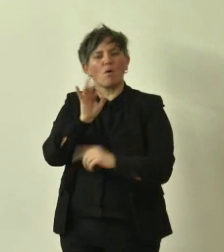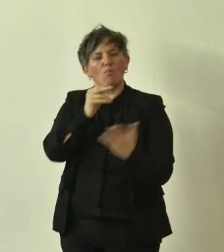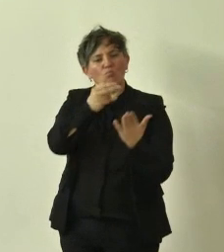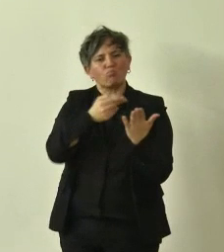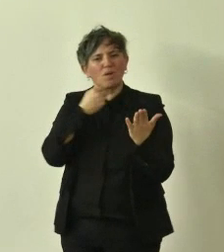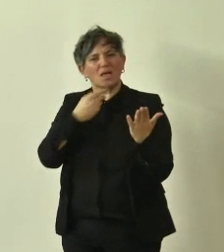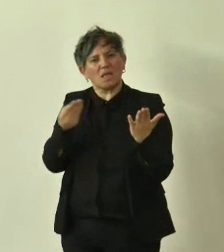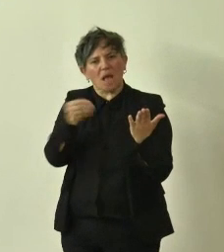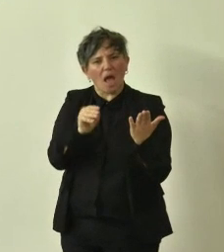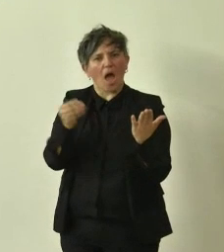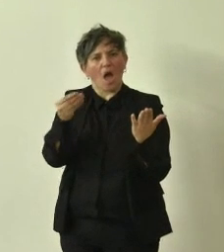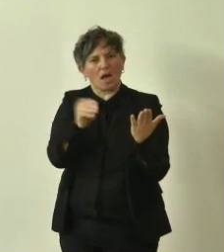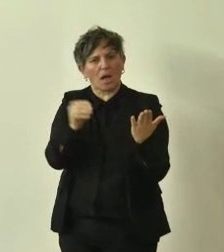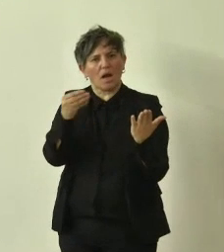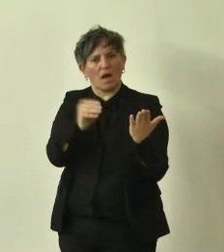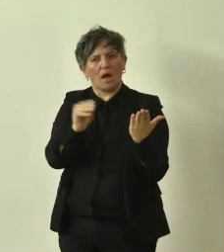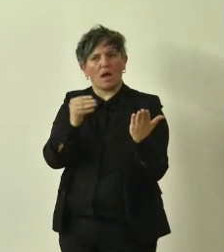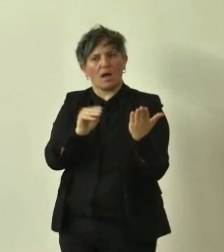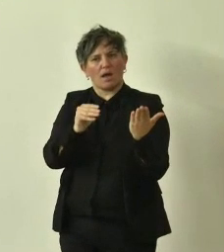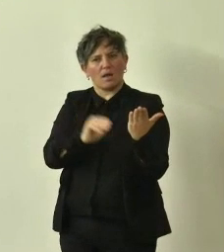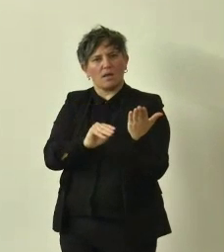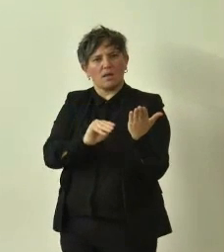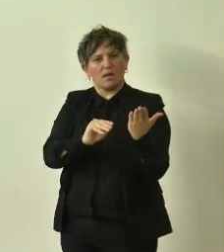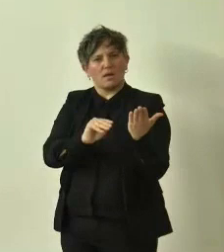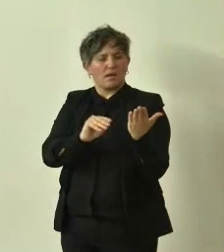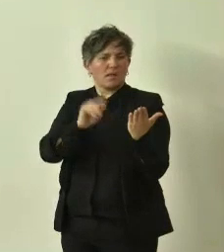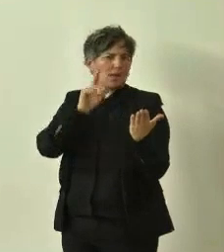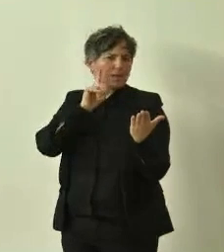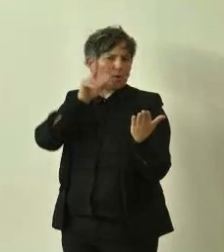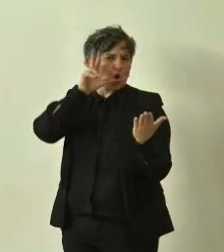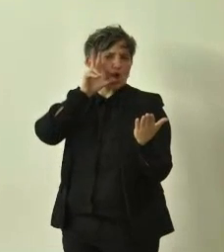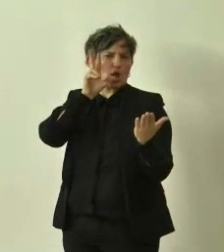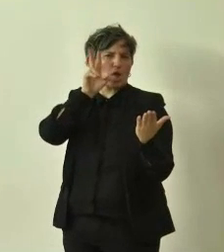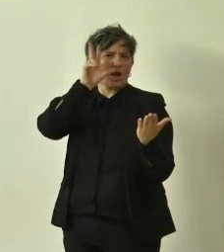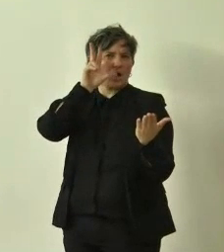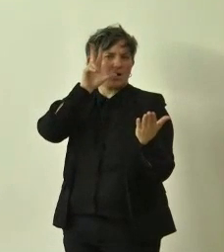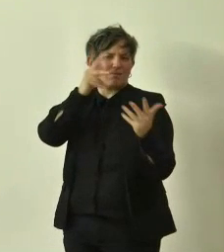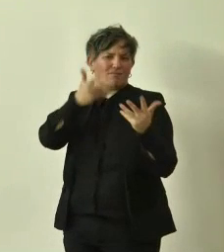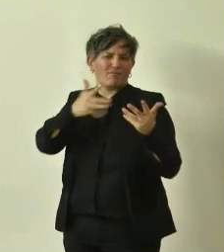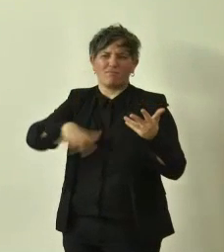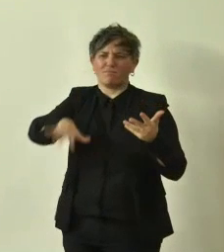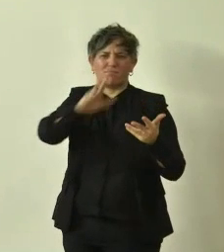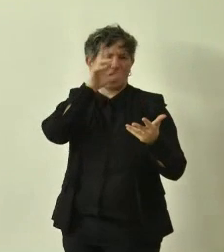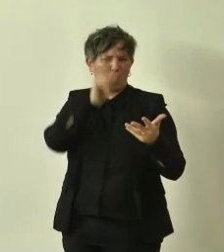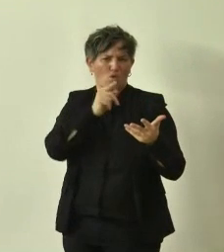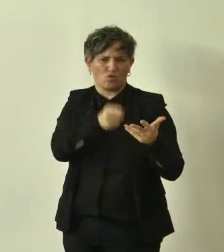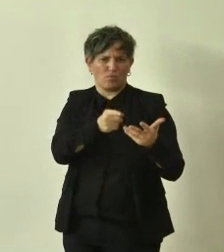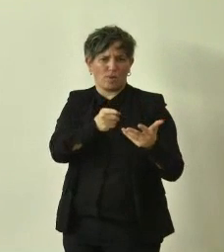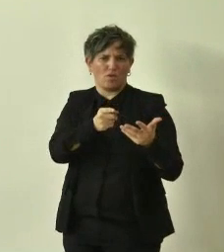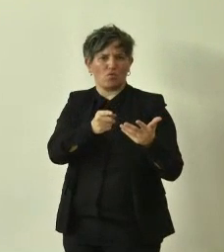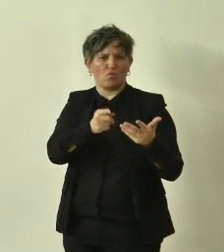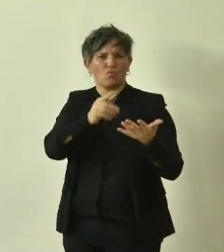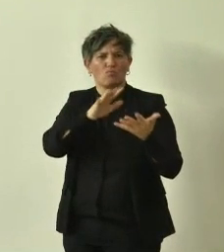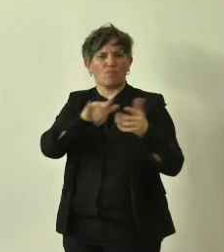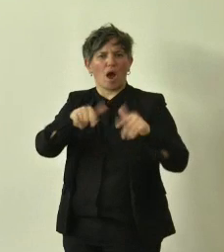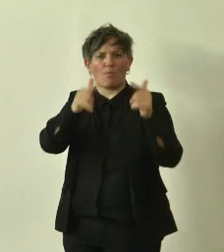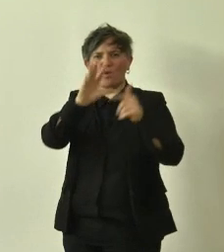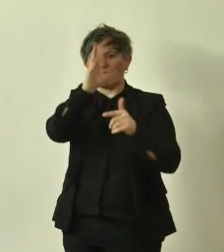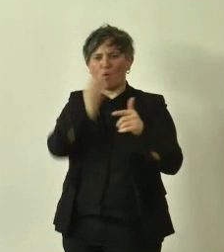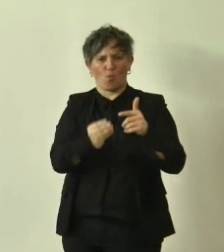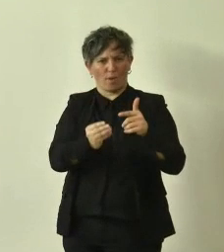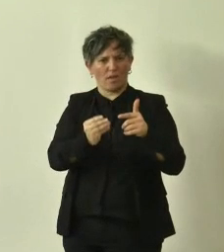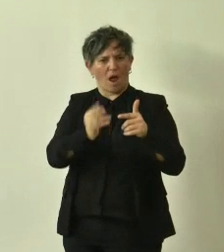di questo riconoscimento al mondo vegetale di questo riconoscimento della monumentalità del mondo